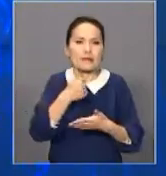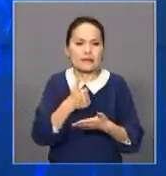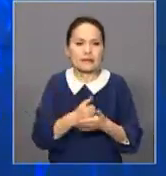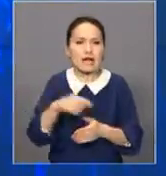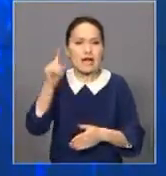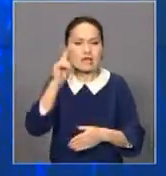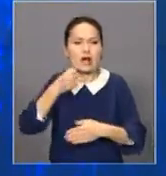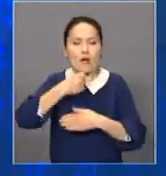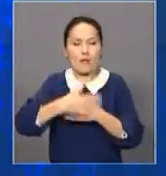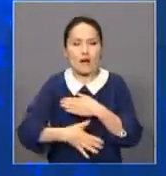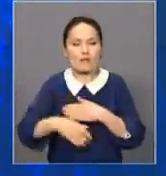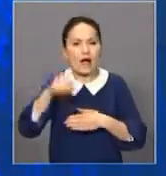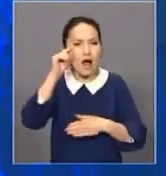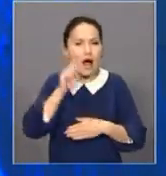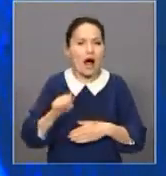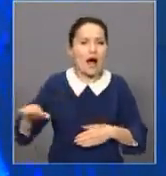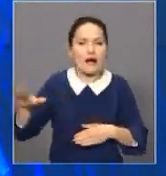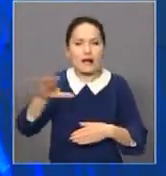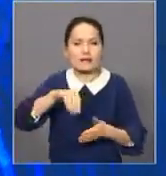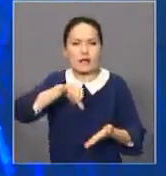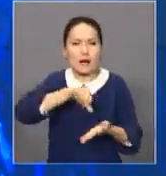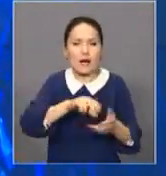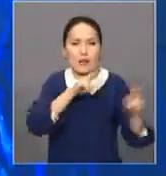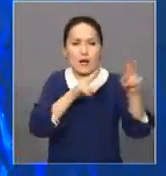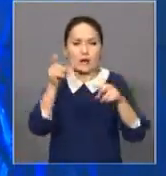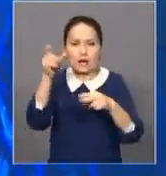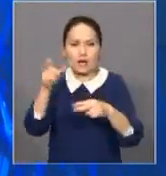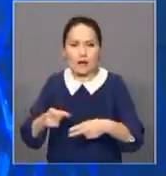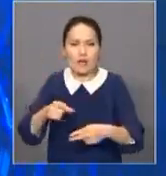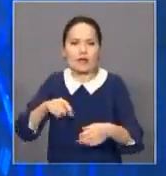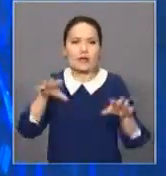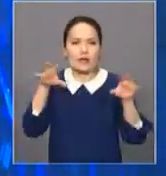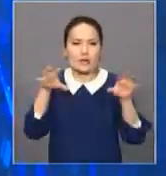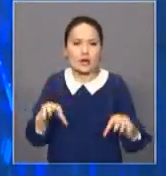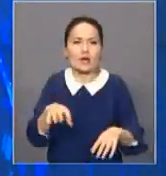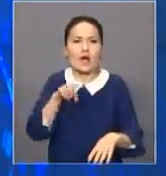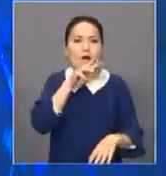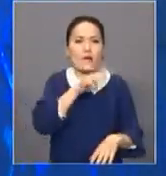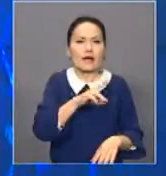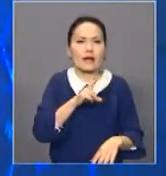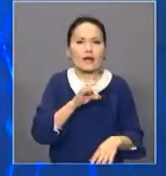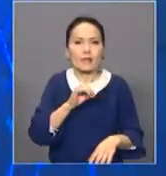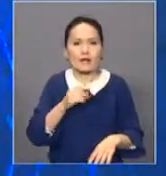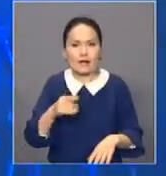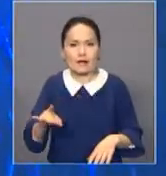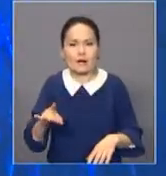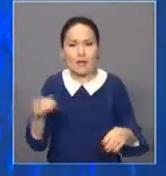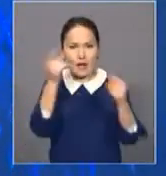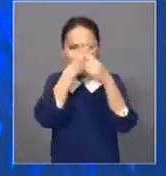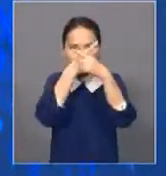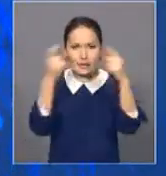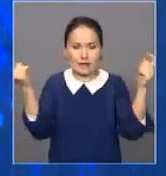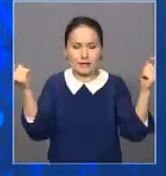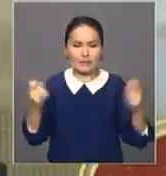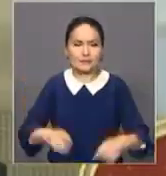орталыға әзе және Қазақстаннан шыққандардың Қалық Қаралық орталығының түрі ағасы Мордықай кемі көрмәлімдет.